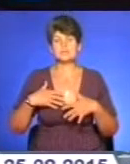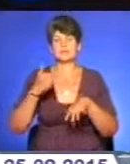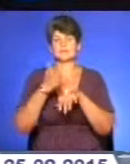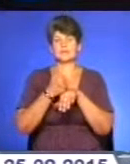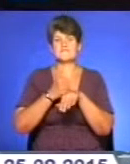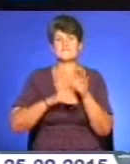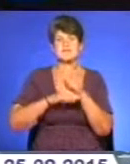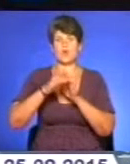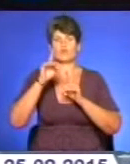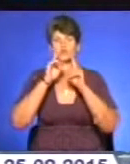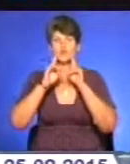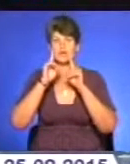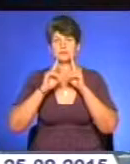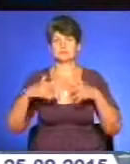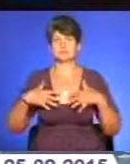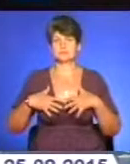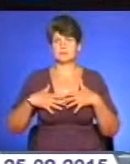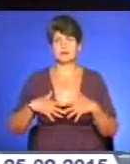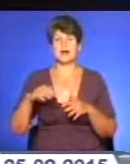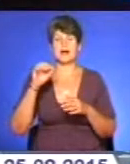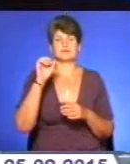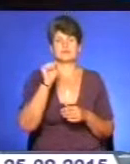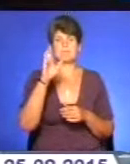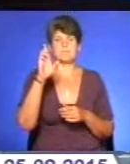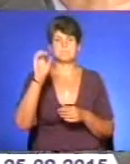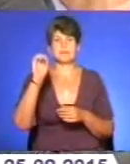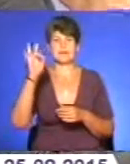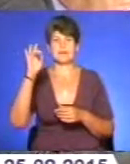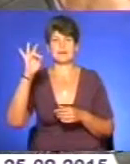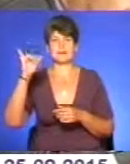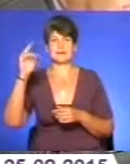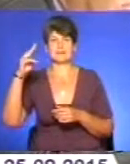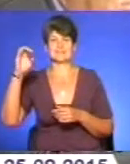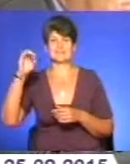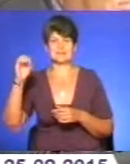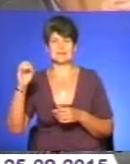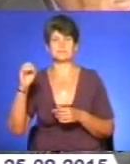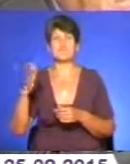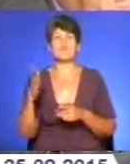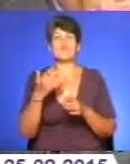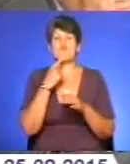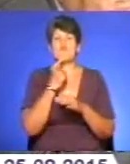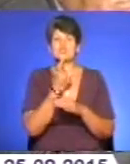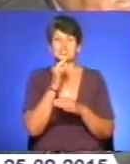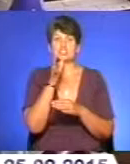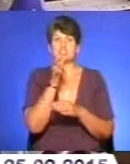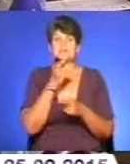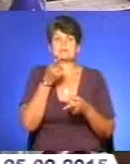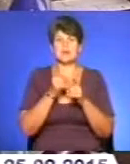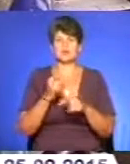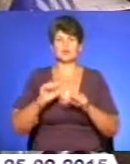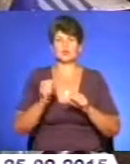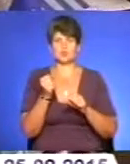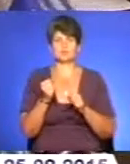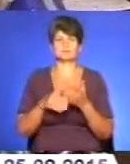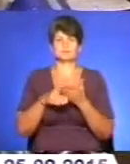головою Верховної Ради Республіки Аджарія Автанділум Берідзе. У важкий час справжні друзі приходять